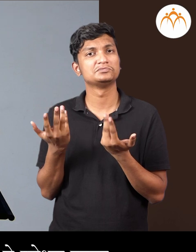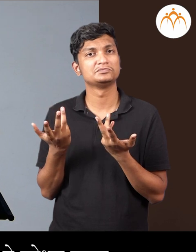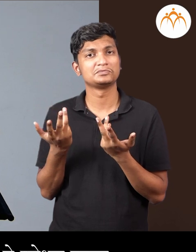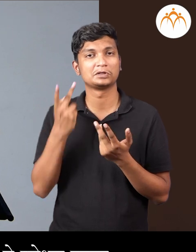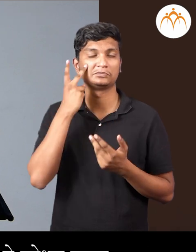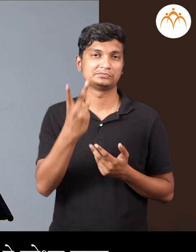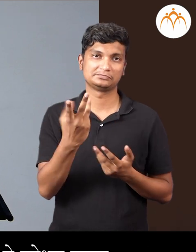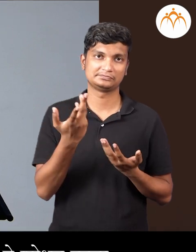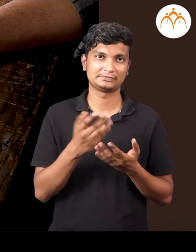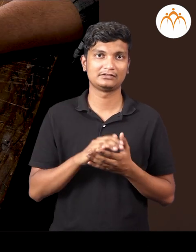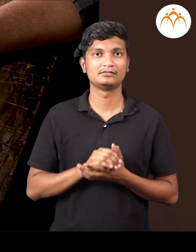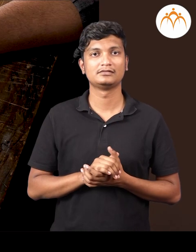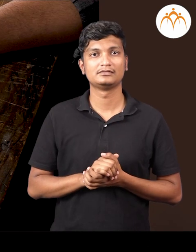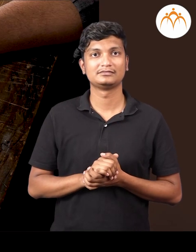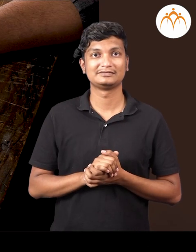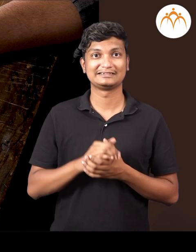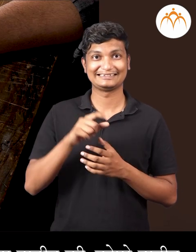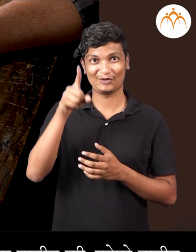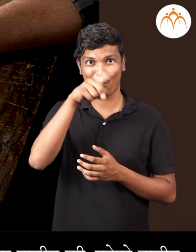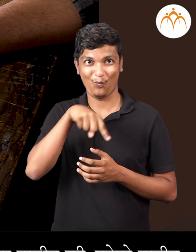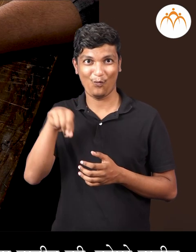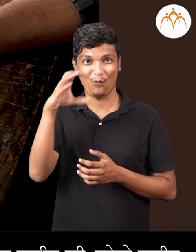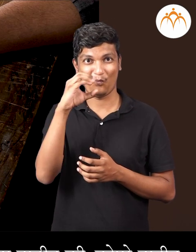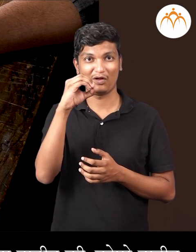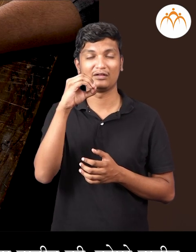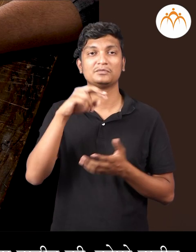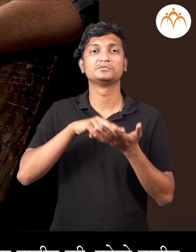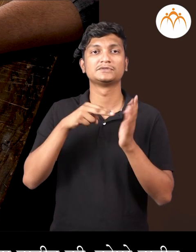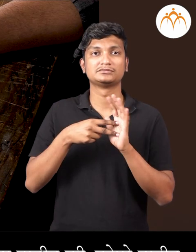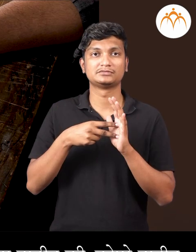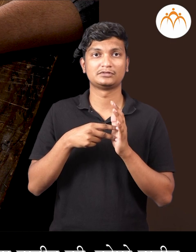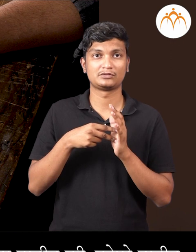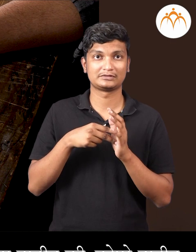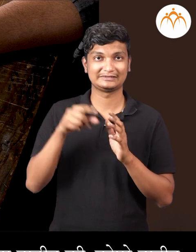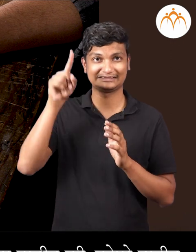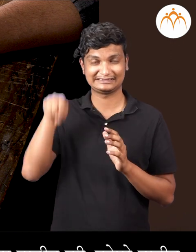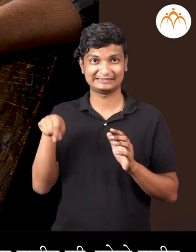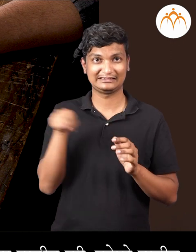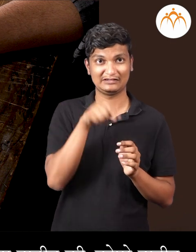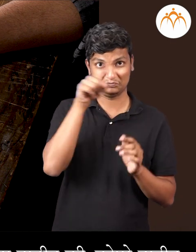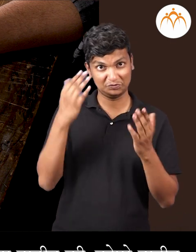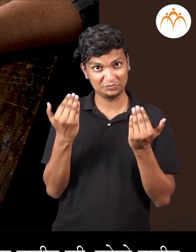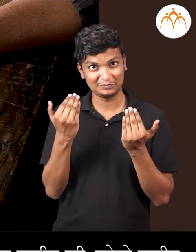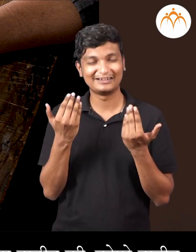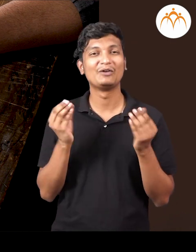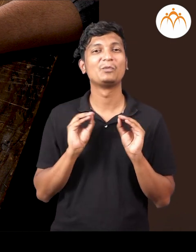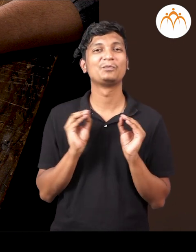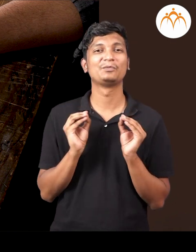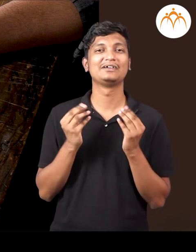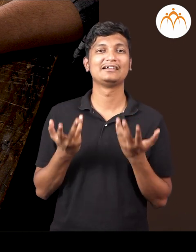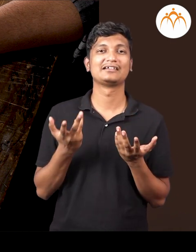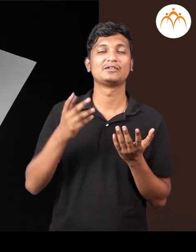ते आता शोधुन काड़ा, वर्तुल, आसा कुठला आकारा है कि जात सरल कड़ा नहीत, क्युमा कोप्रे नहीत,